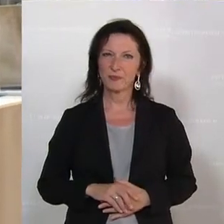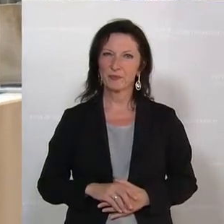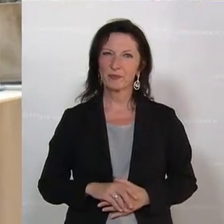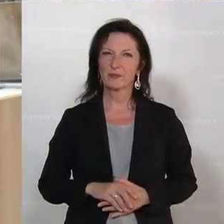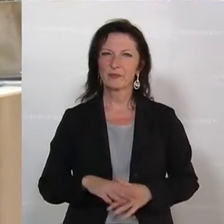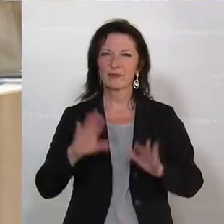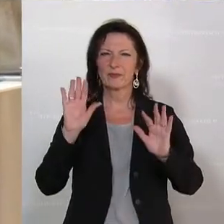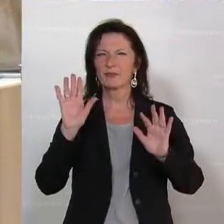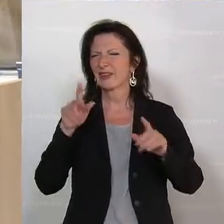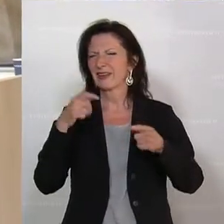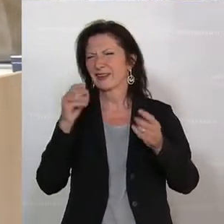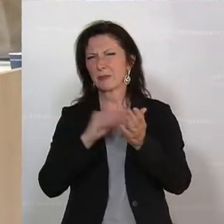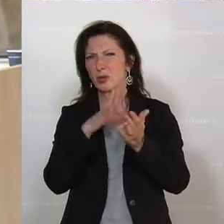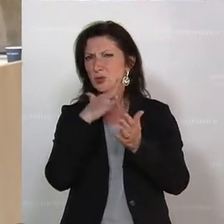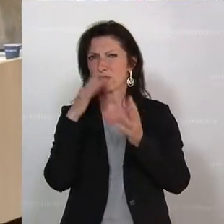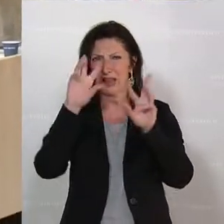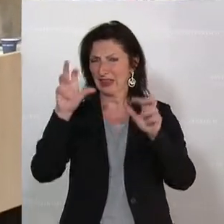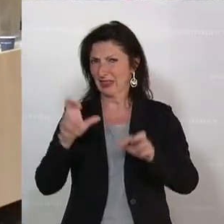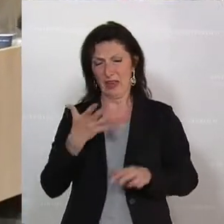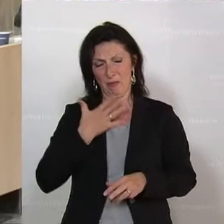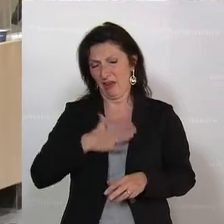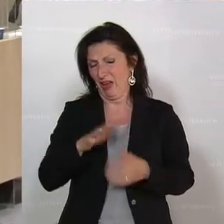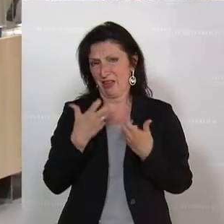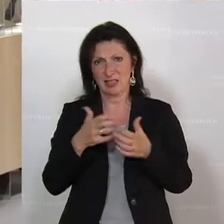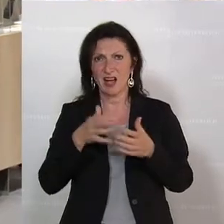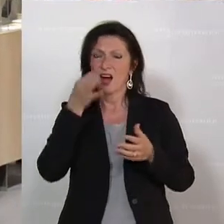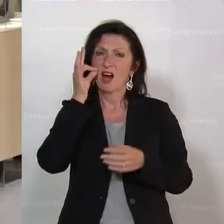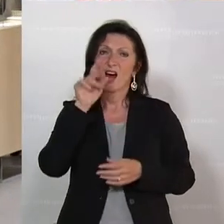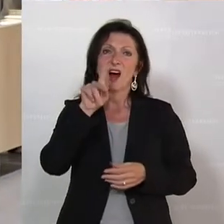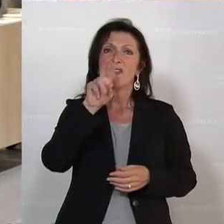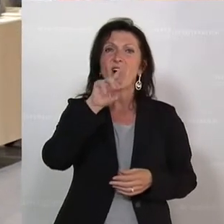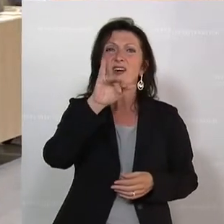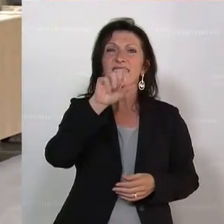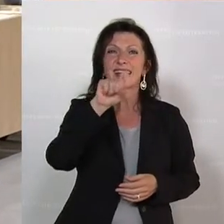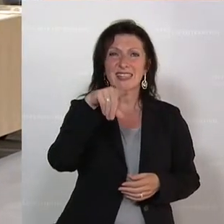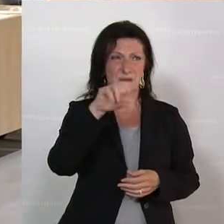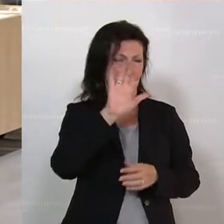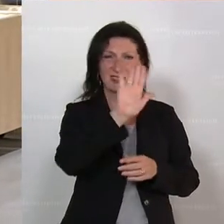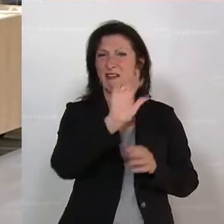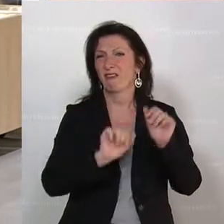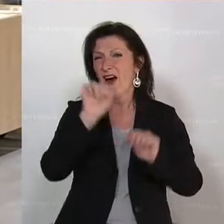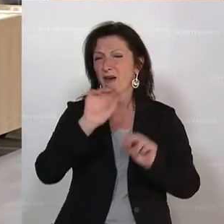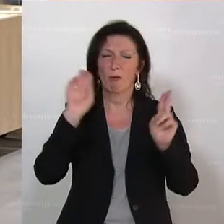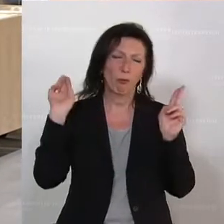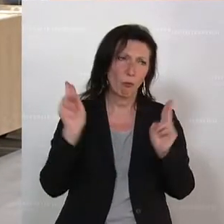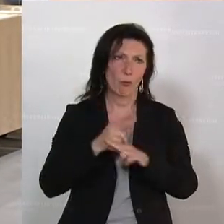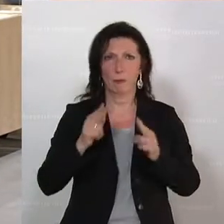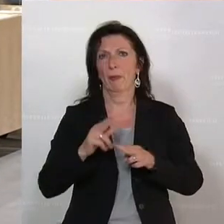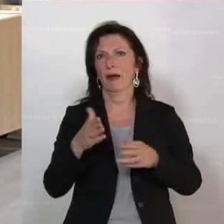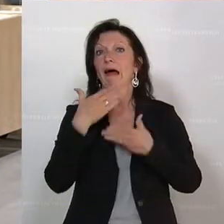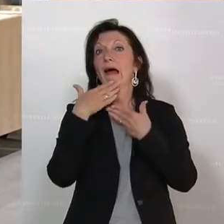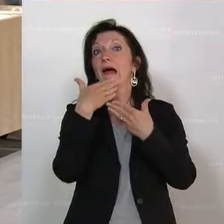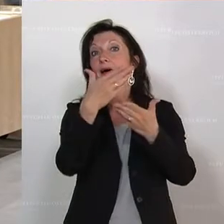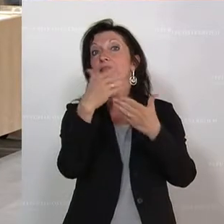Ich hätte noch so viele Themen, die ich gern berichten würde, über die Frau Grisper, ihr unmögliches Verhalten im Untersuchungsausschuss. Wie mit Danke noch einmal, dass Sie das